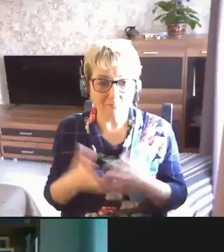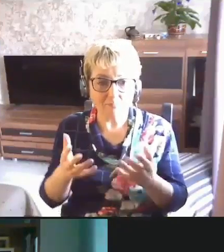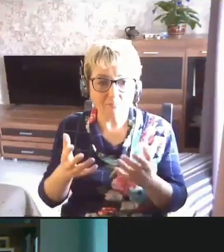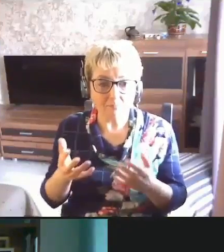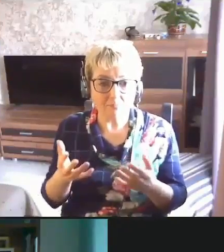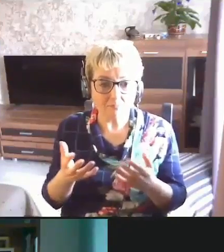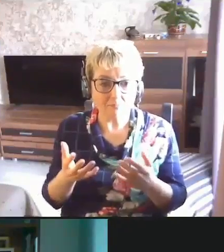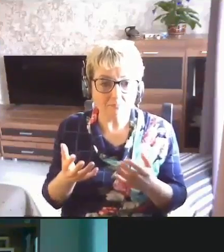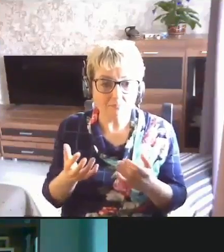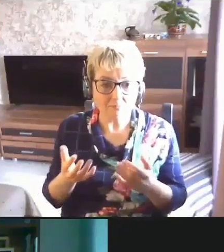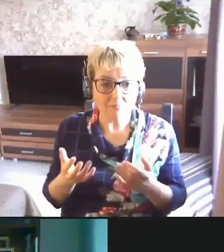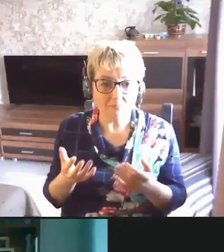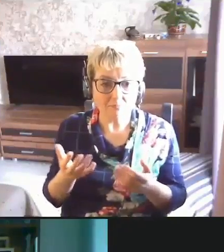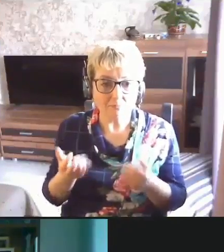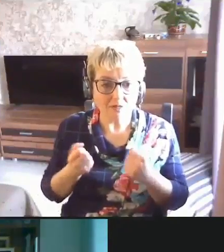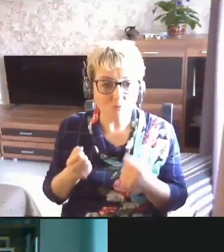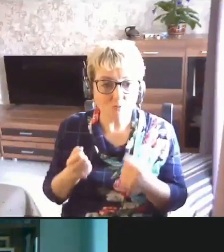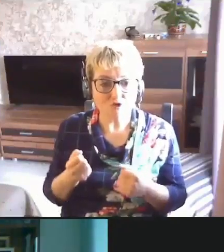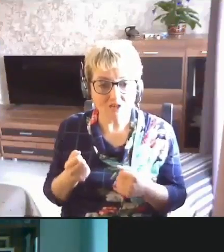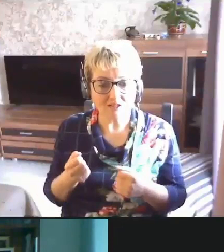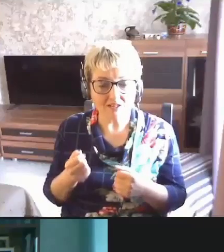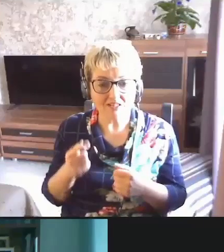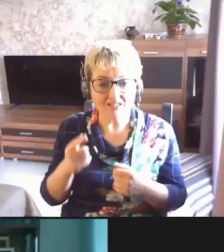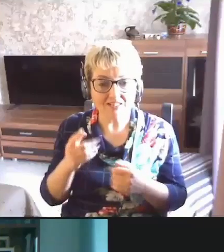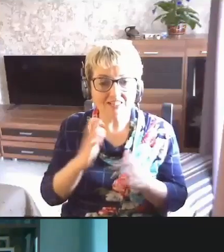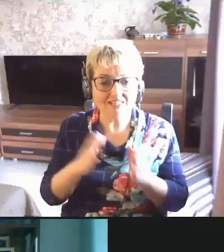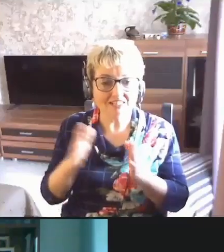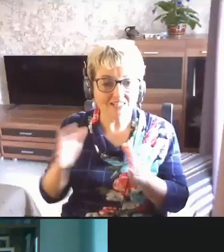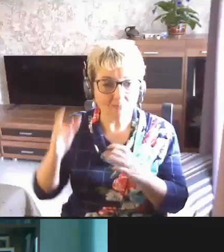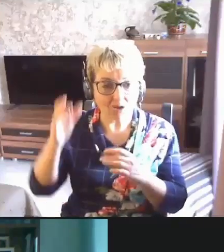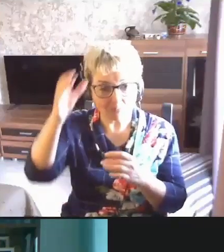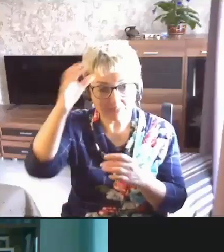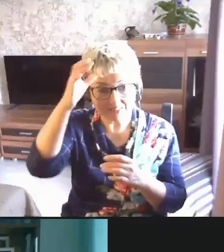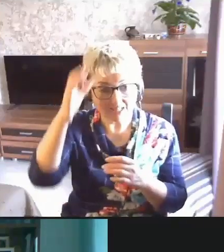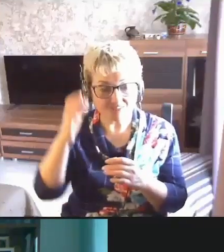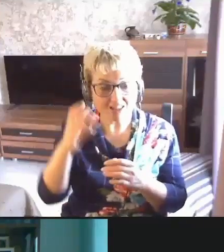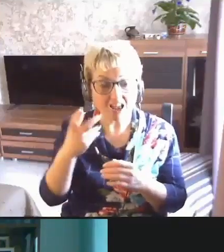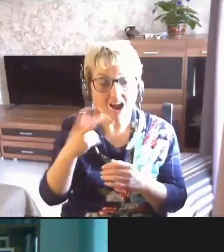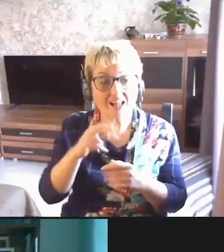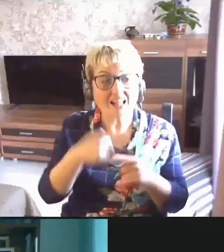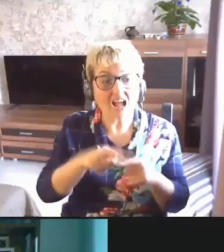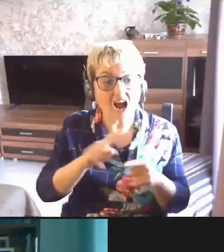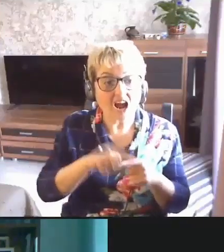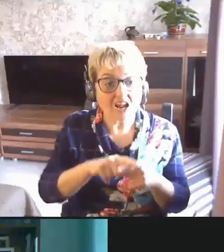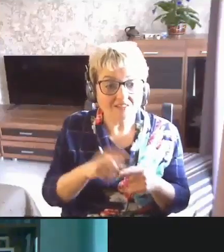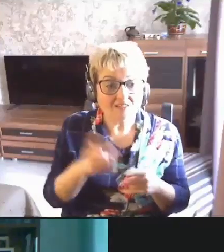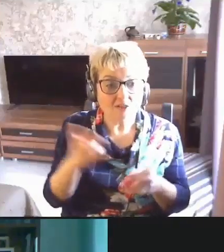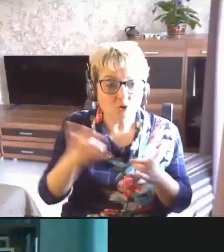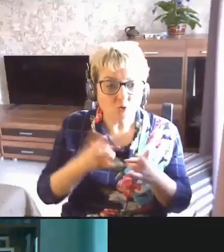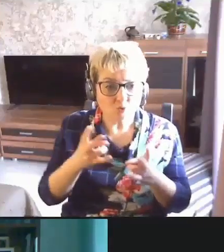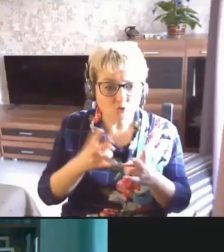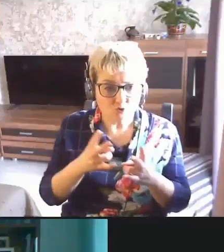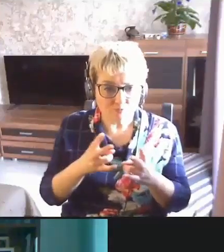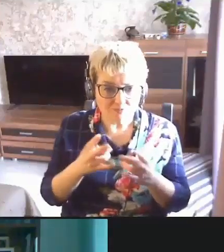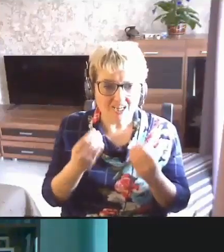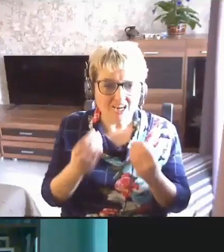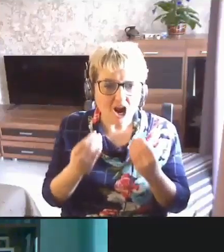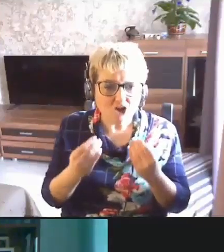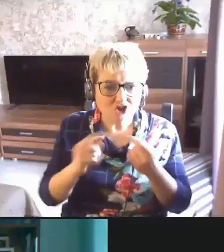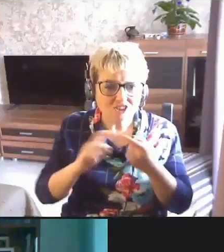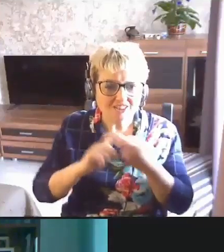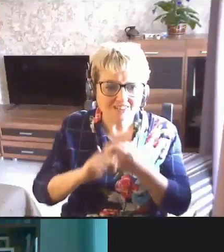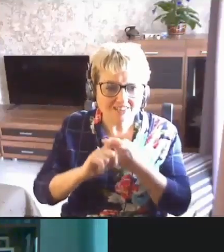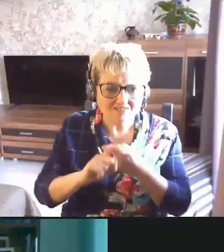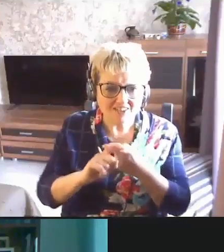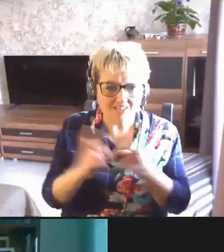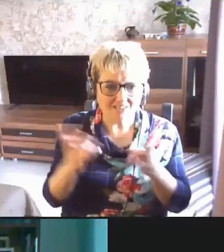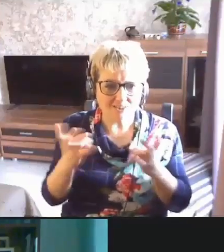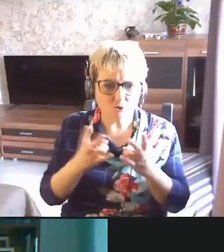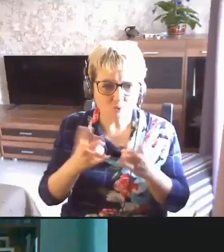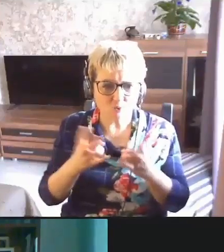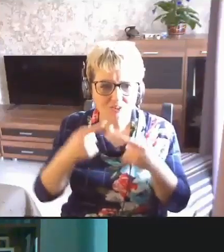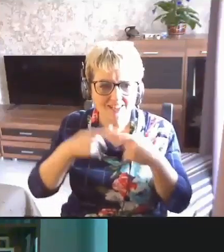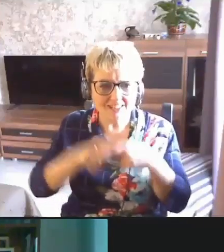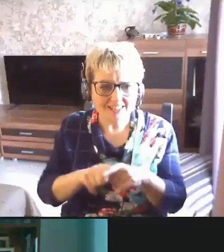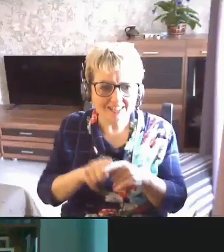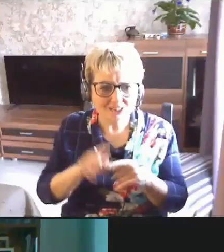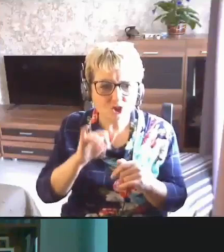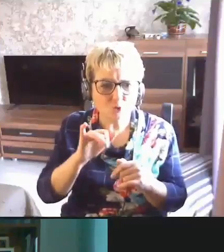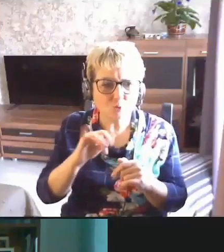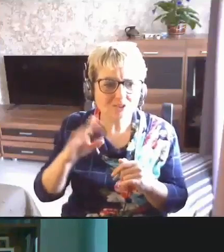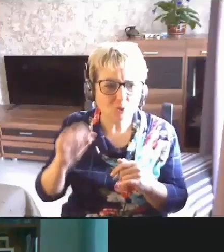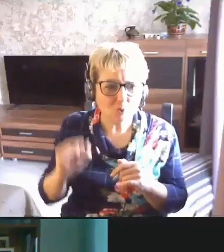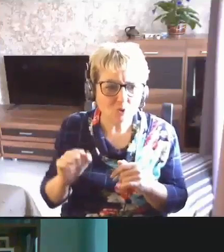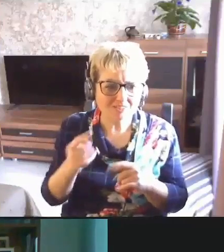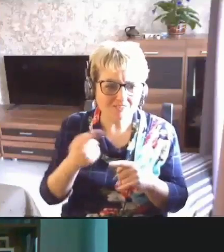получать тему образования. А для этого, естественно, необходимы качества связи, необходимы технические